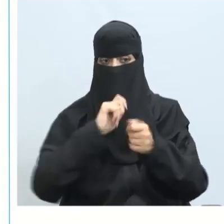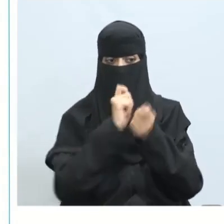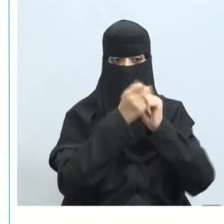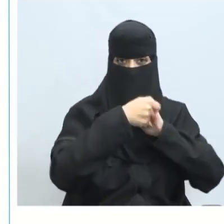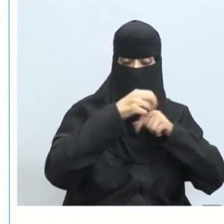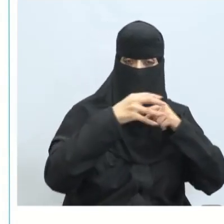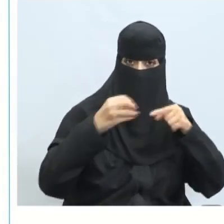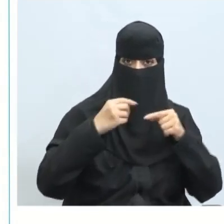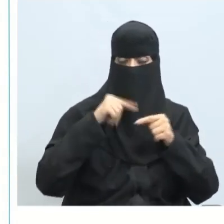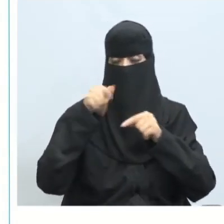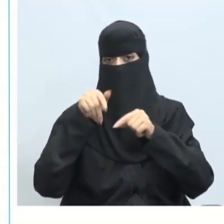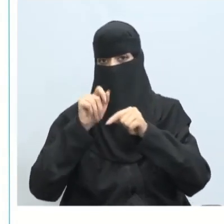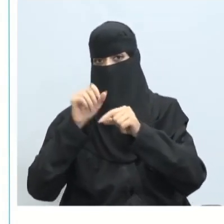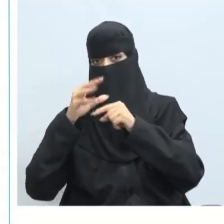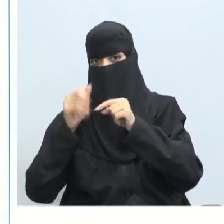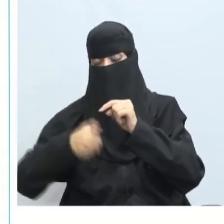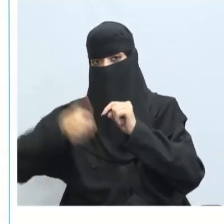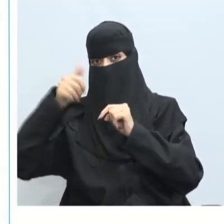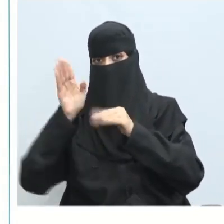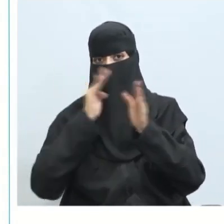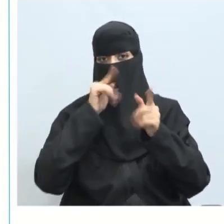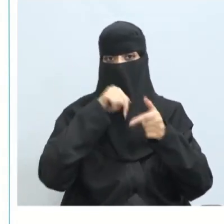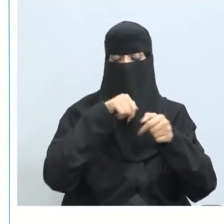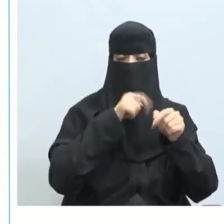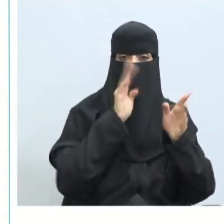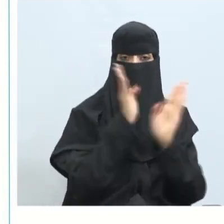إيجابا أو من إيجابا إلى سلبا